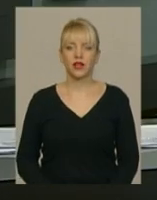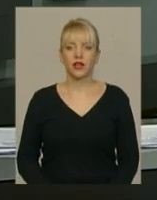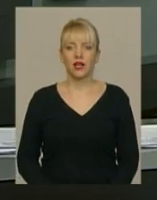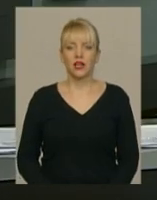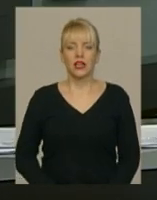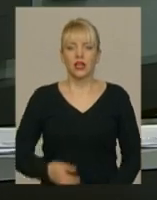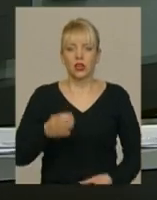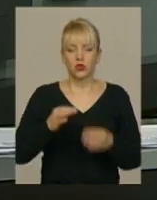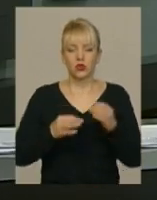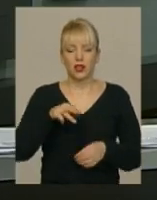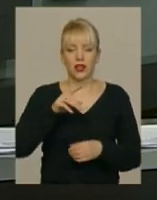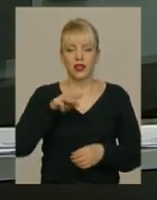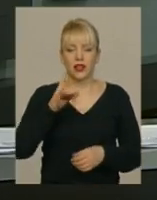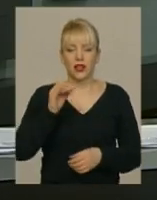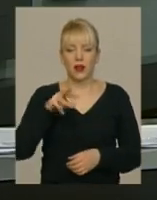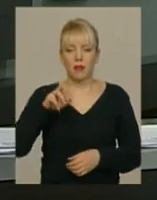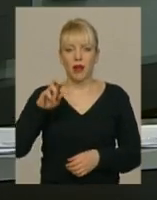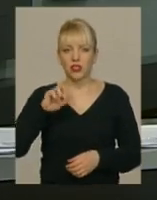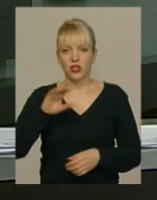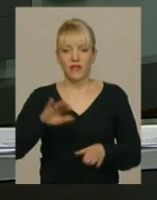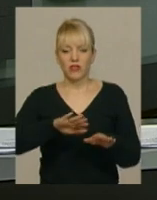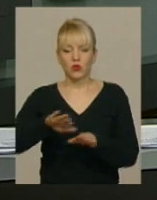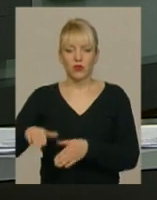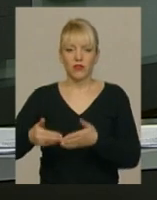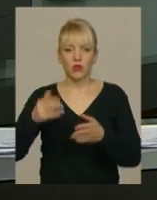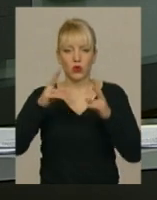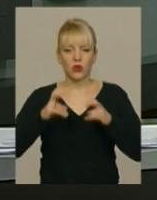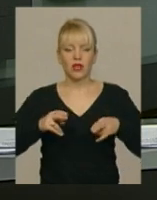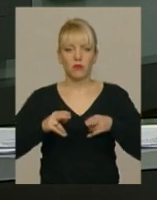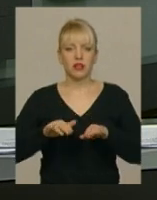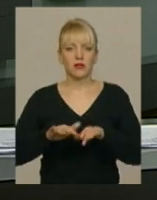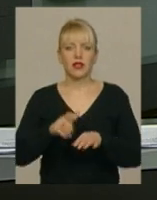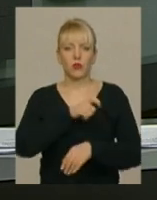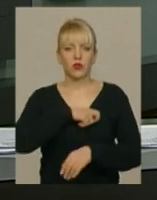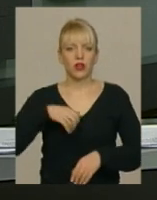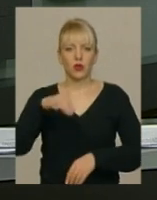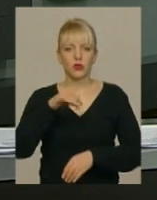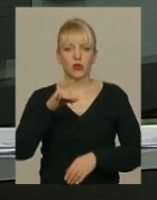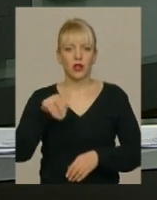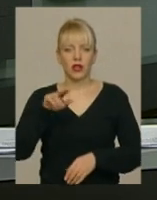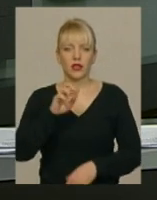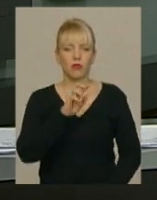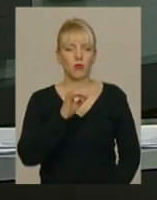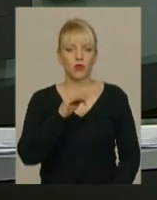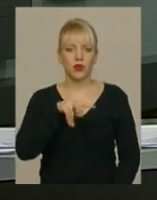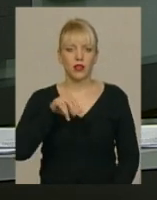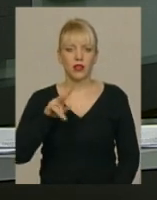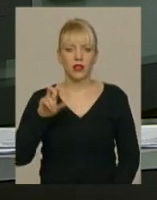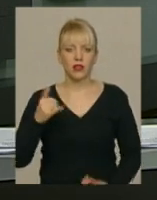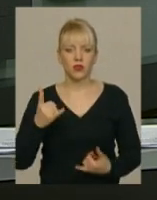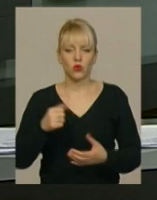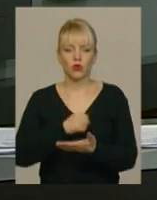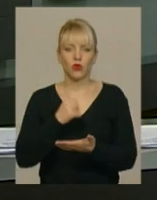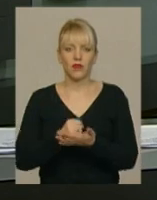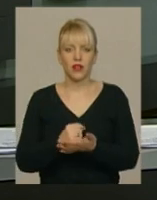Суддю Олександра Трембача усунули від розгляду кримінальної справи депутата обласної ради Віктора Бурлика. Ухвалу про це винесено сьогодні